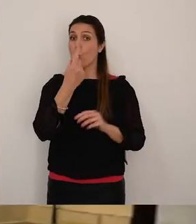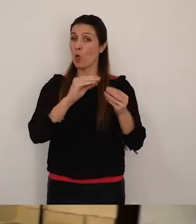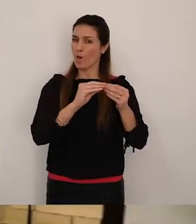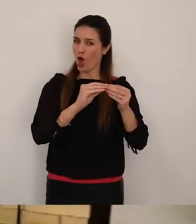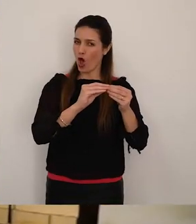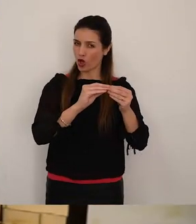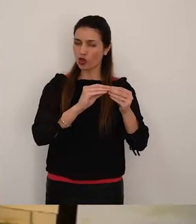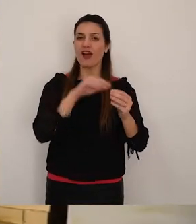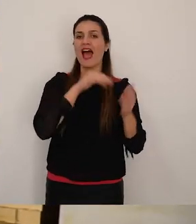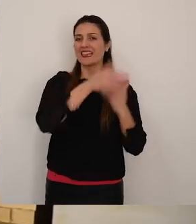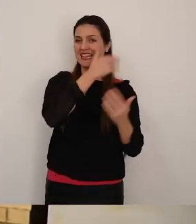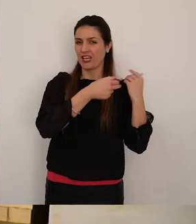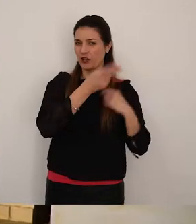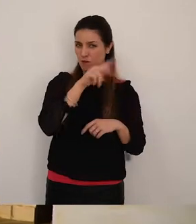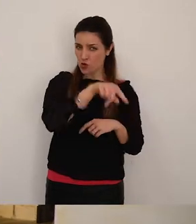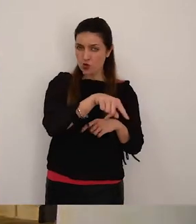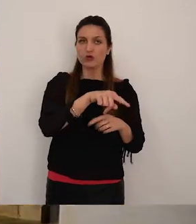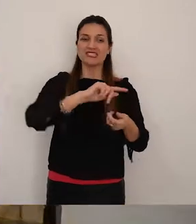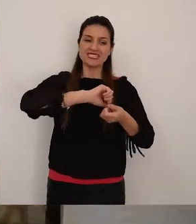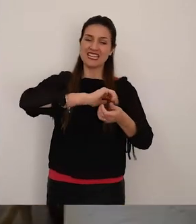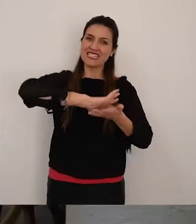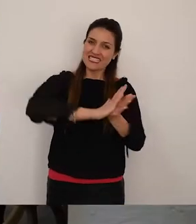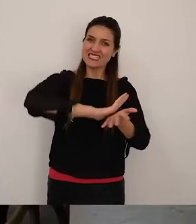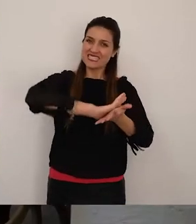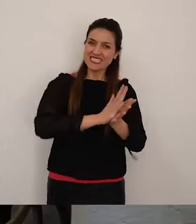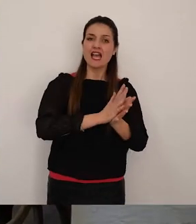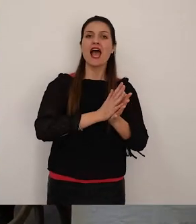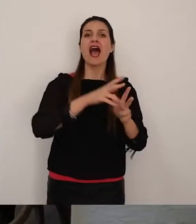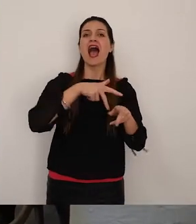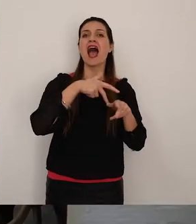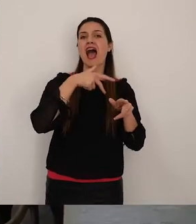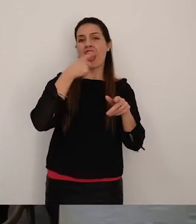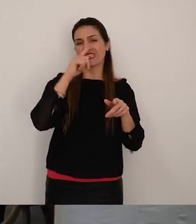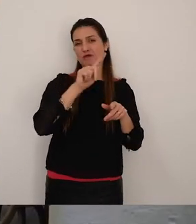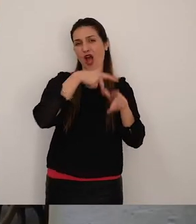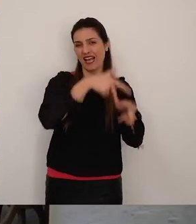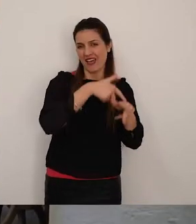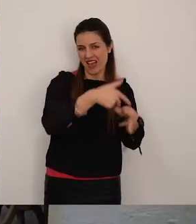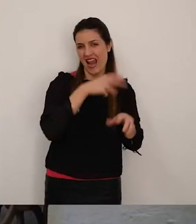a trazione manuale animale e quello moderno di tipo meccanico elettrico